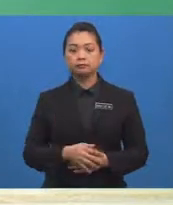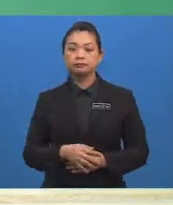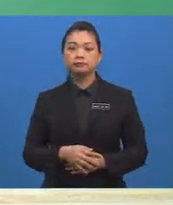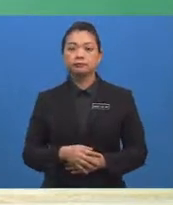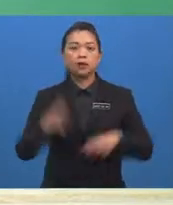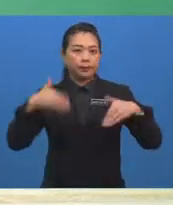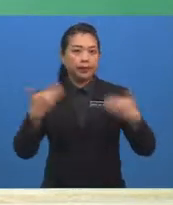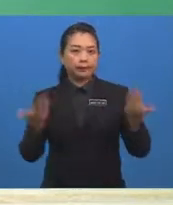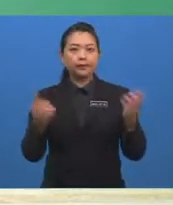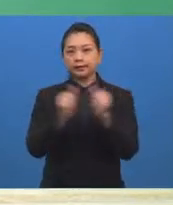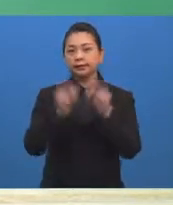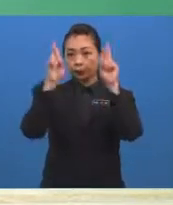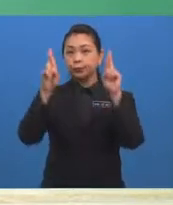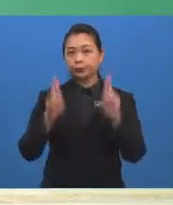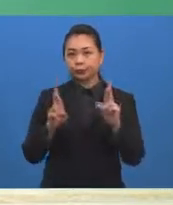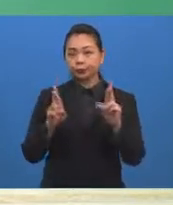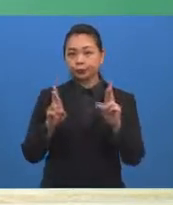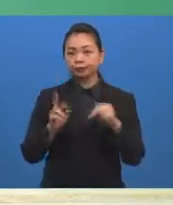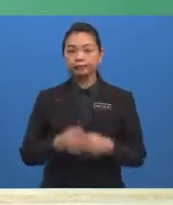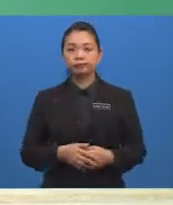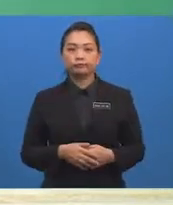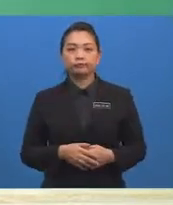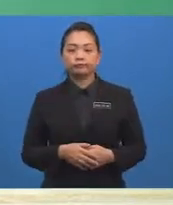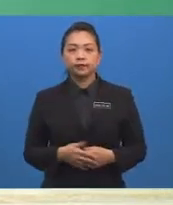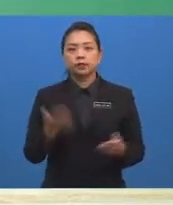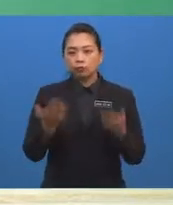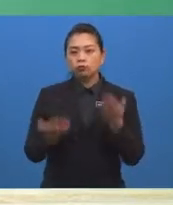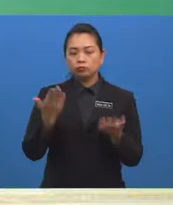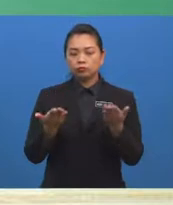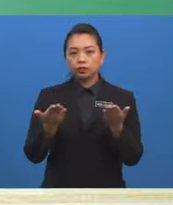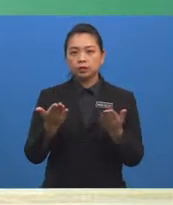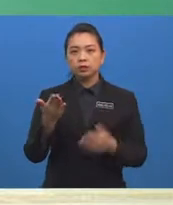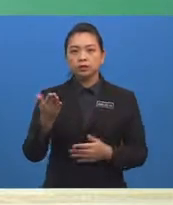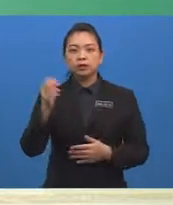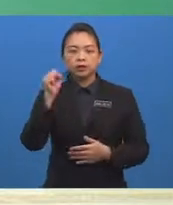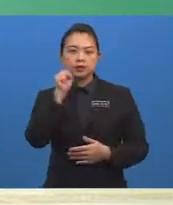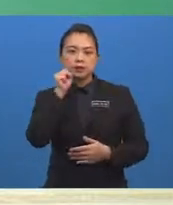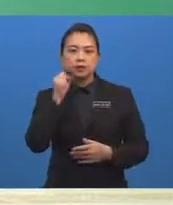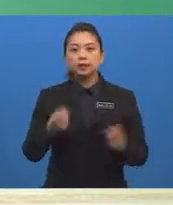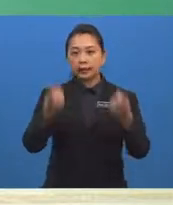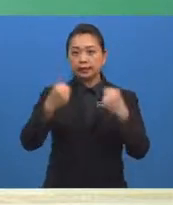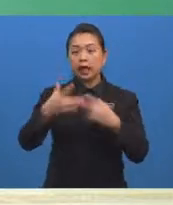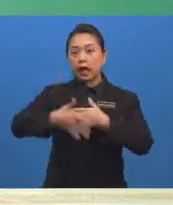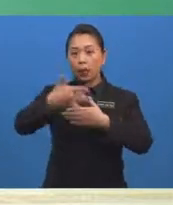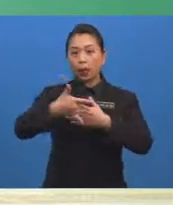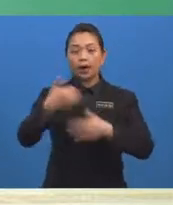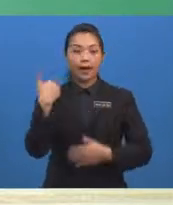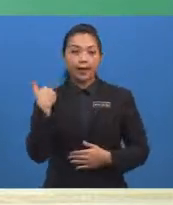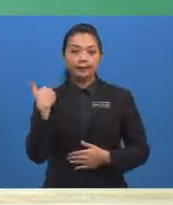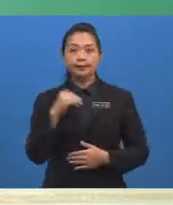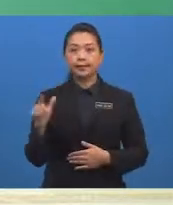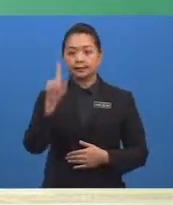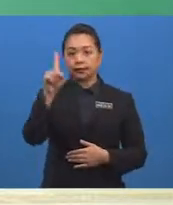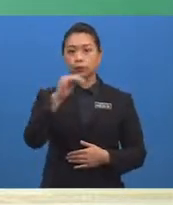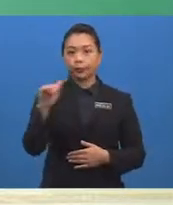kaedah rumus? Baiklah, kebarangkalian Siti hadir awal ke sekolah adalah satu per dua